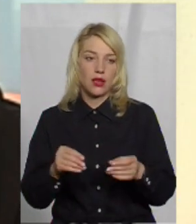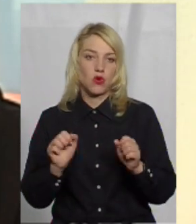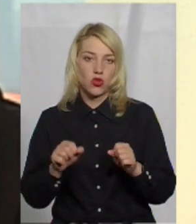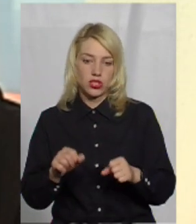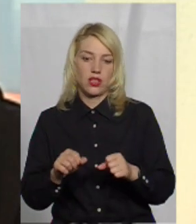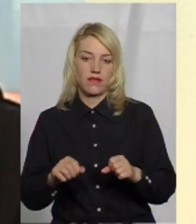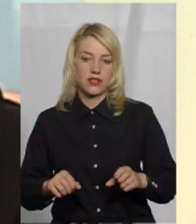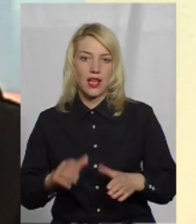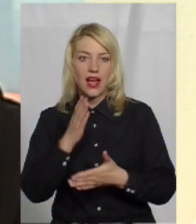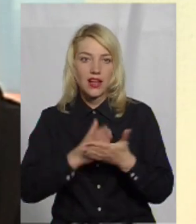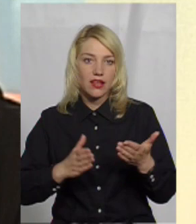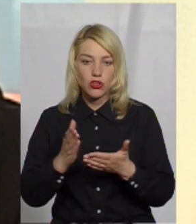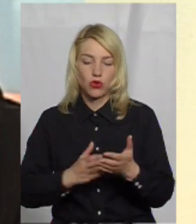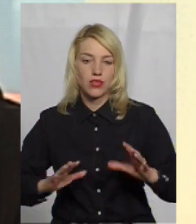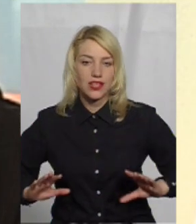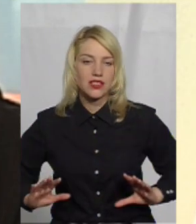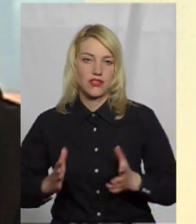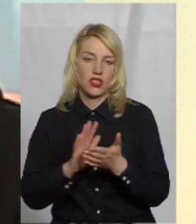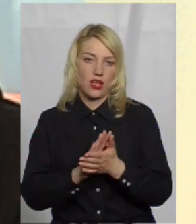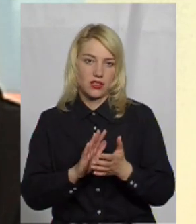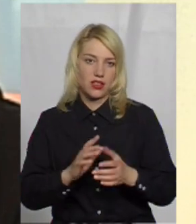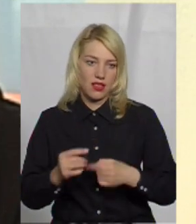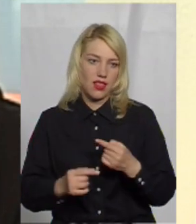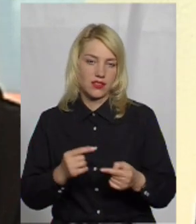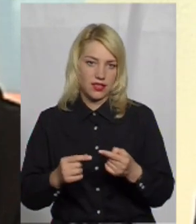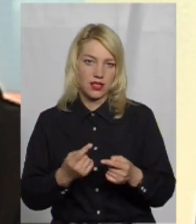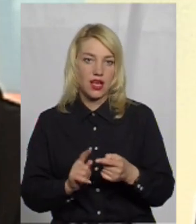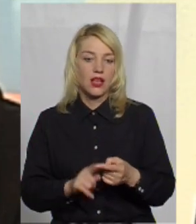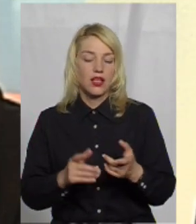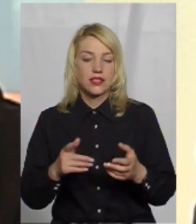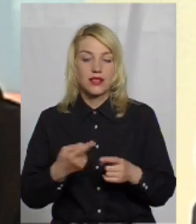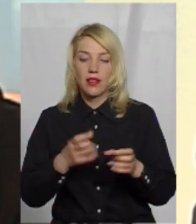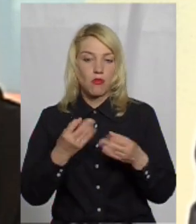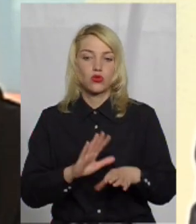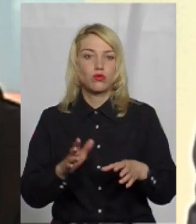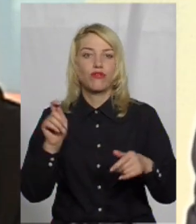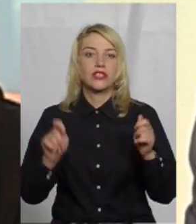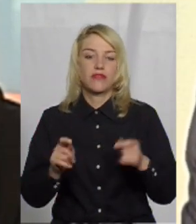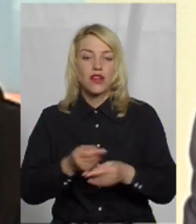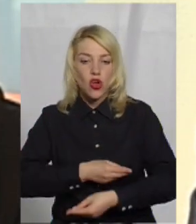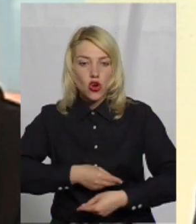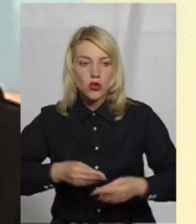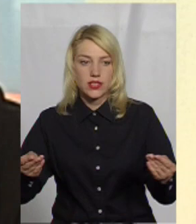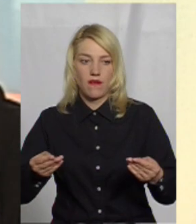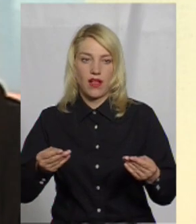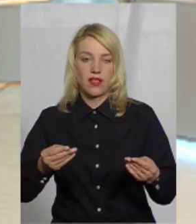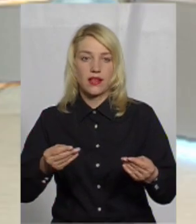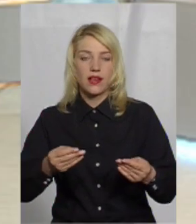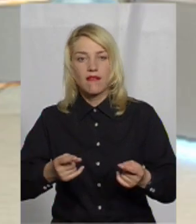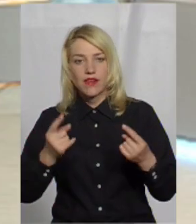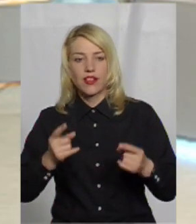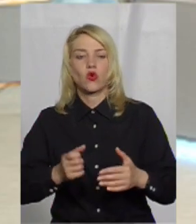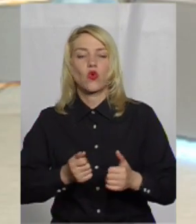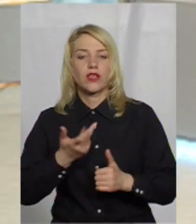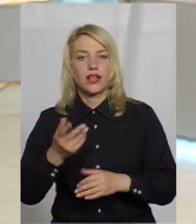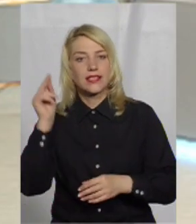надзвичайні наслідки. оця популяризація, це ж не просто був фестиваль. Роздавали велику кількість, МНС роздавали велику